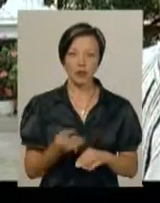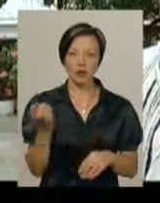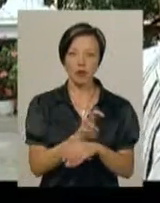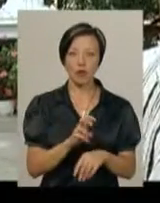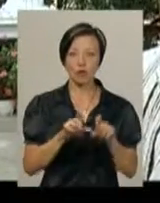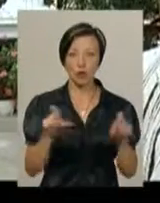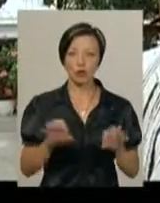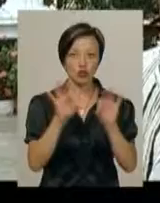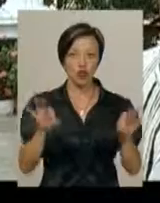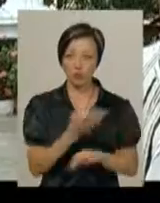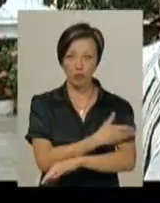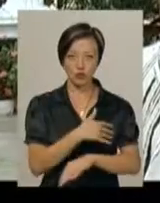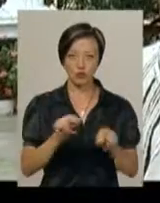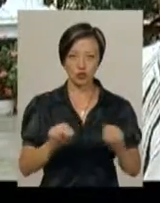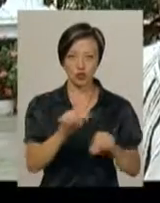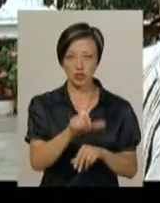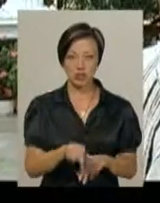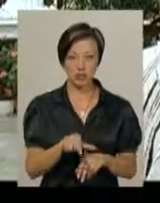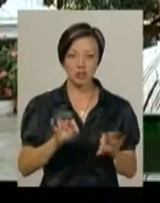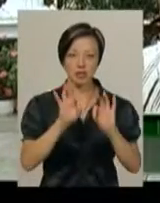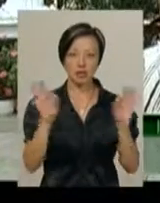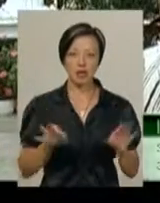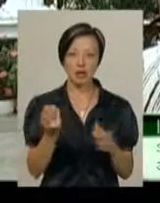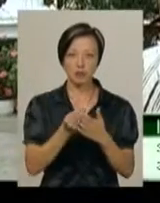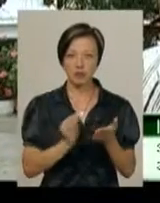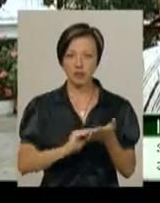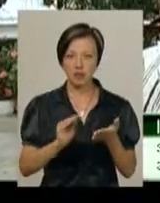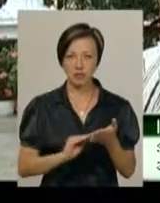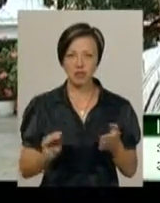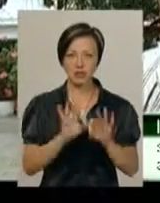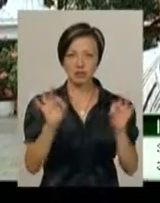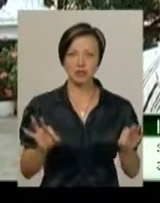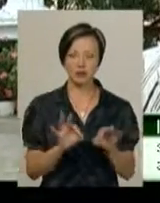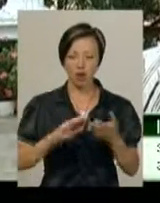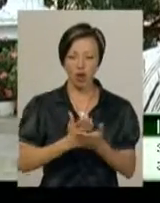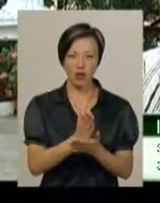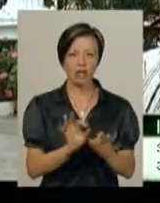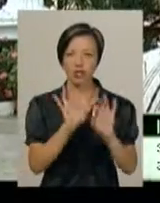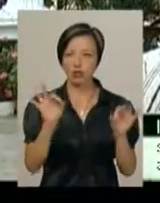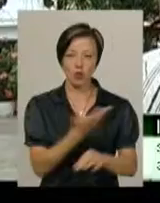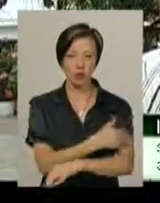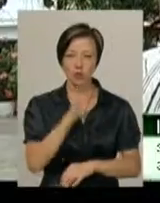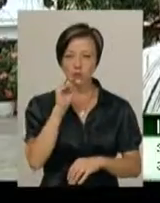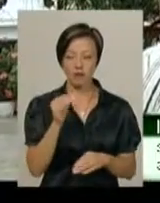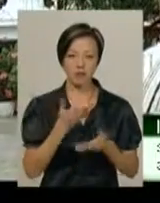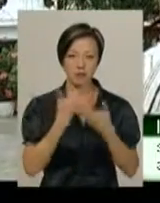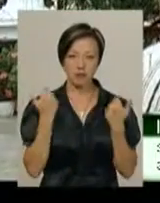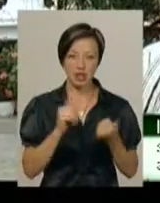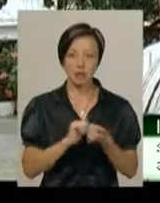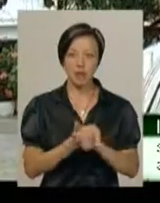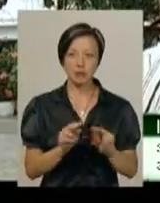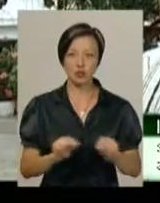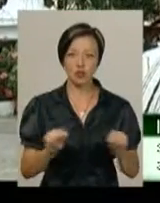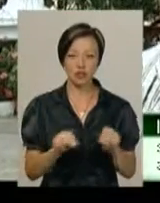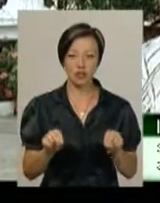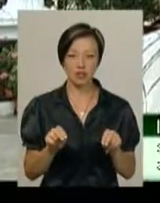жодного польського вчителя, жодної картини, жодного напису, жодного атласу, нічого на польській мові немає. Замість вчителів